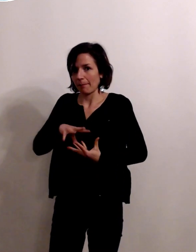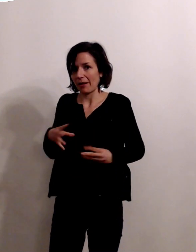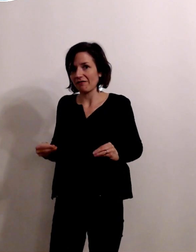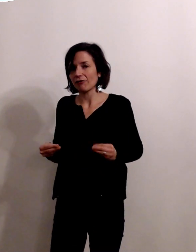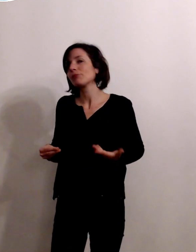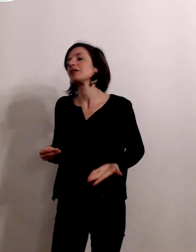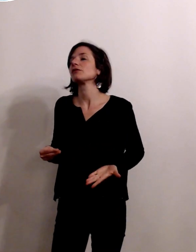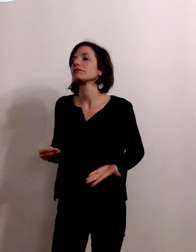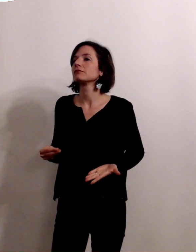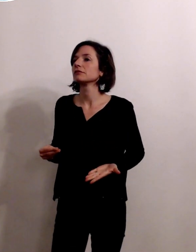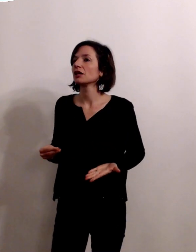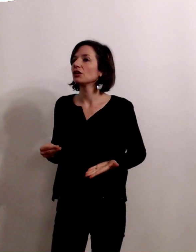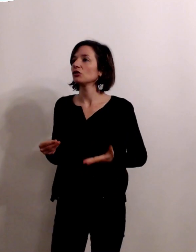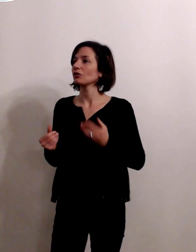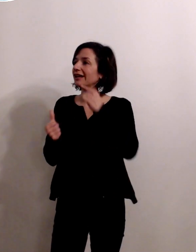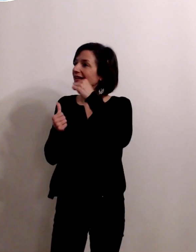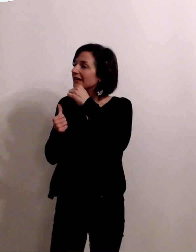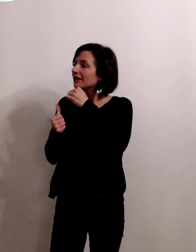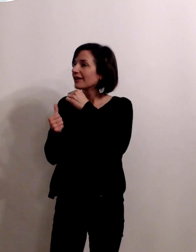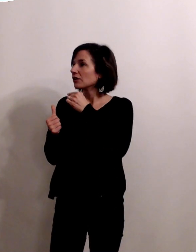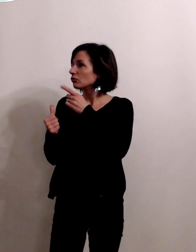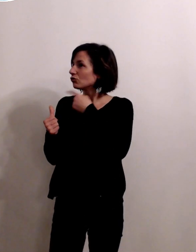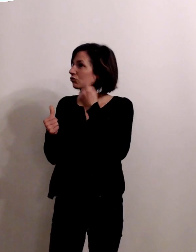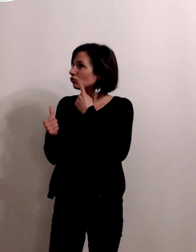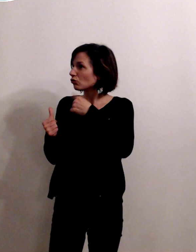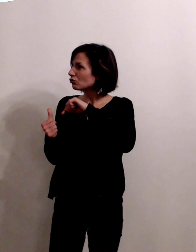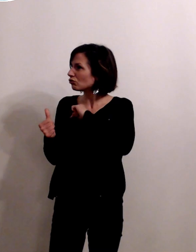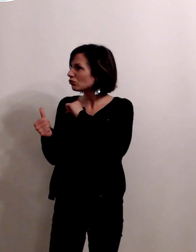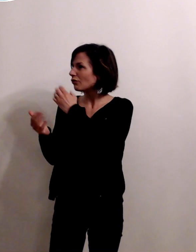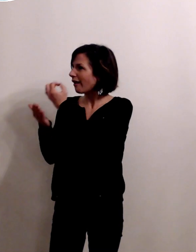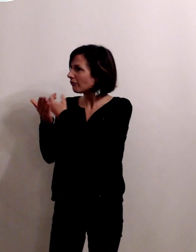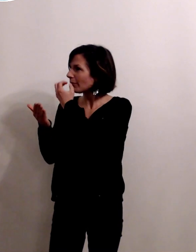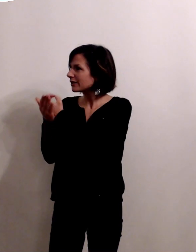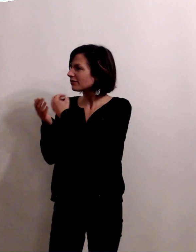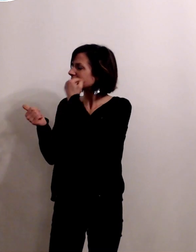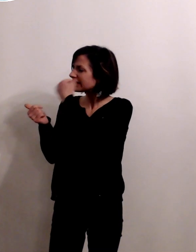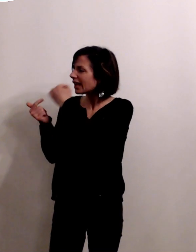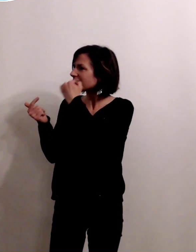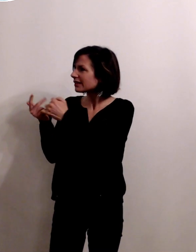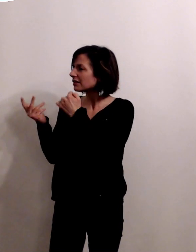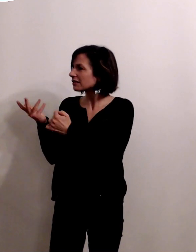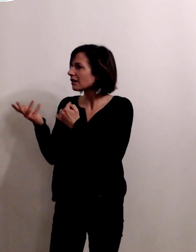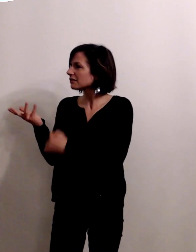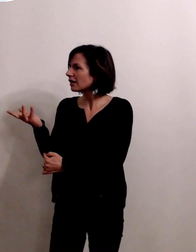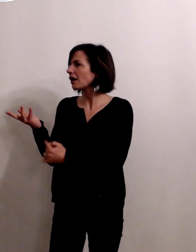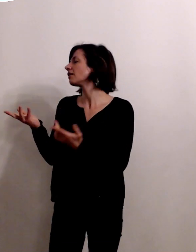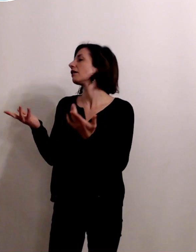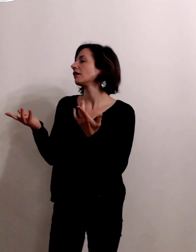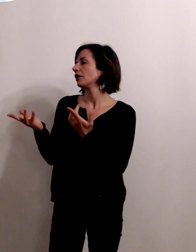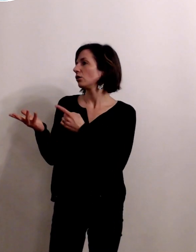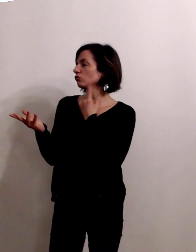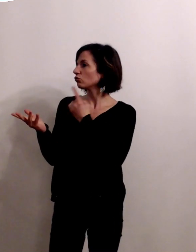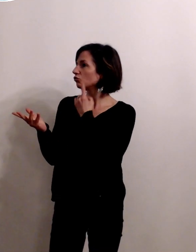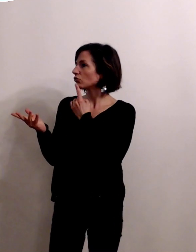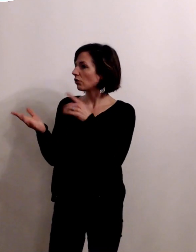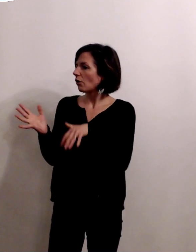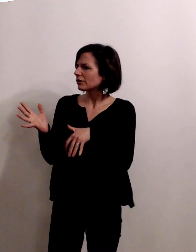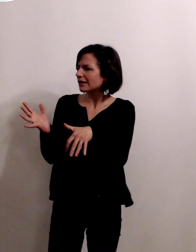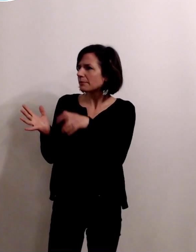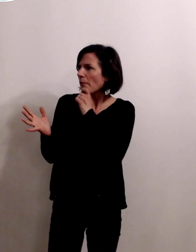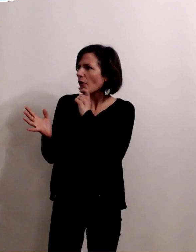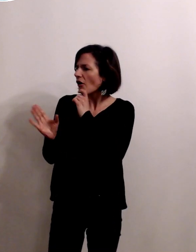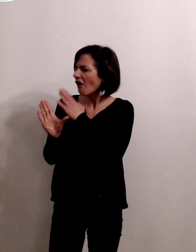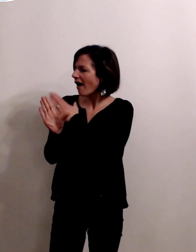donc tous ces éléments que l'on peut anticiper avant de débuter une grossesse c'est tout à fait